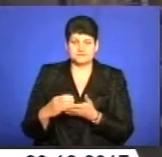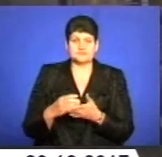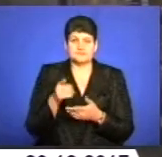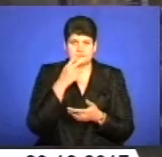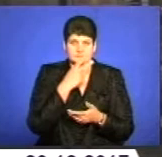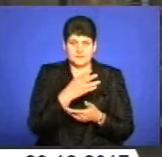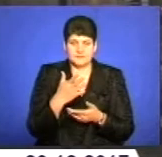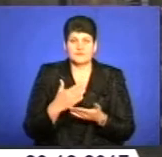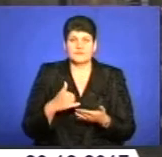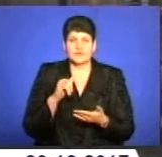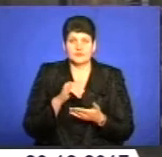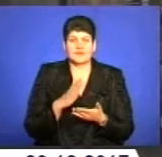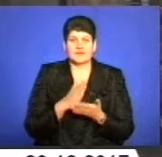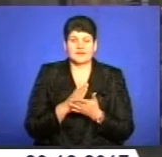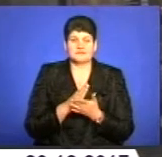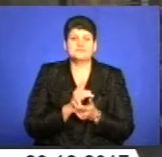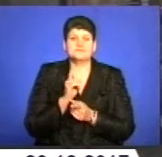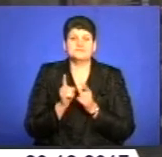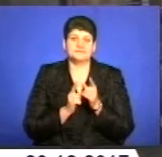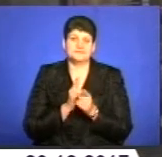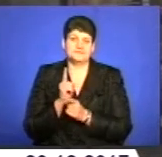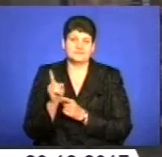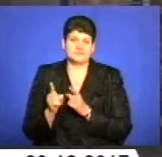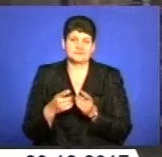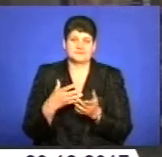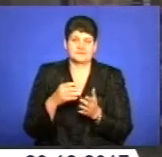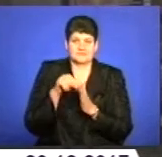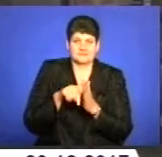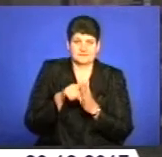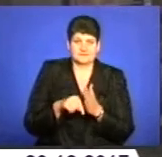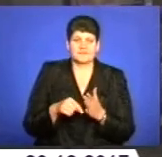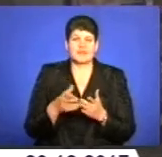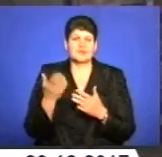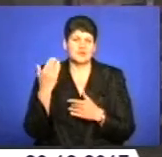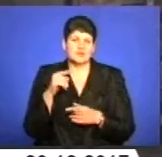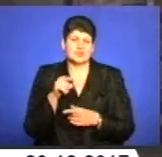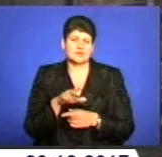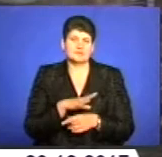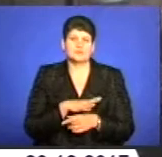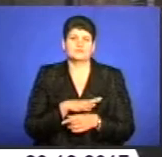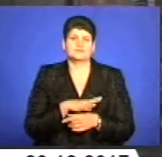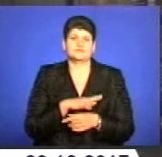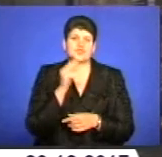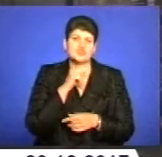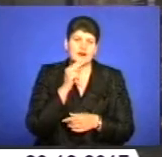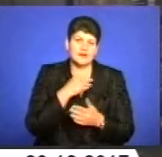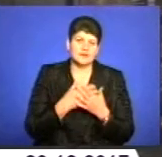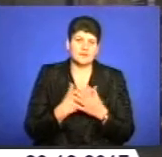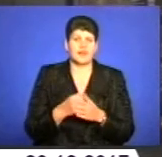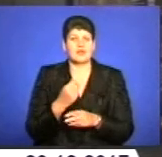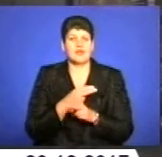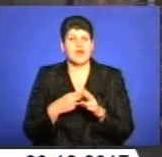вони переживають реінкарнацію в домівках тернополян, бо якщо там раніше тримався чай, чи